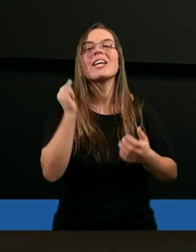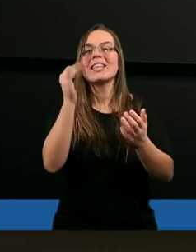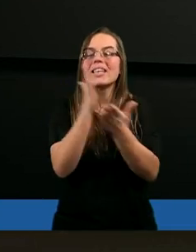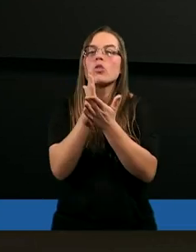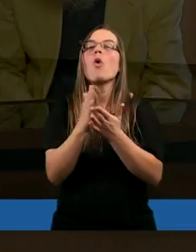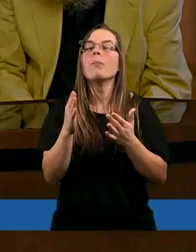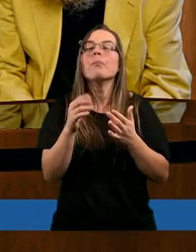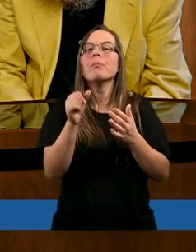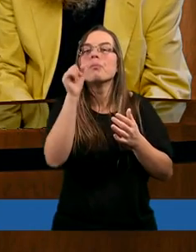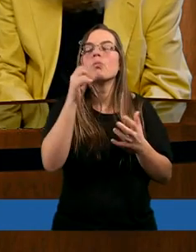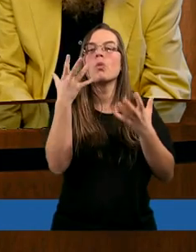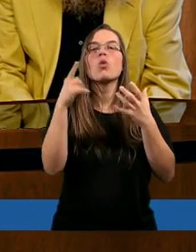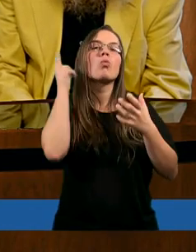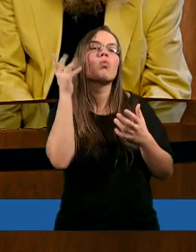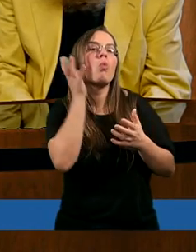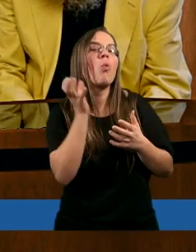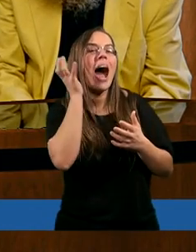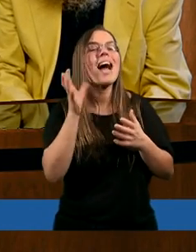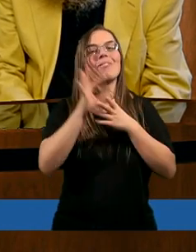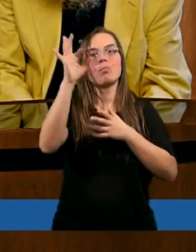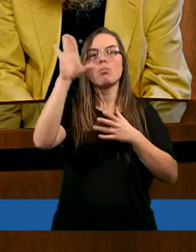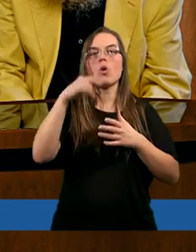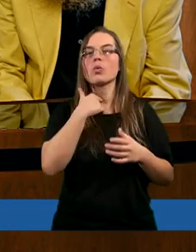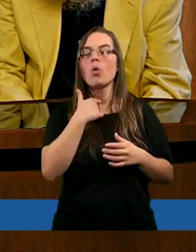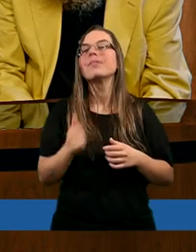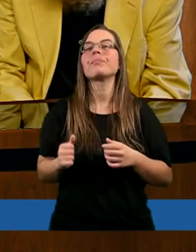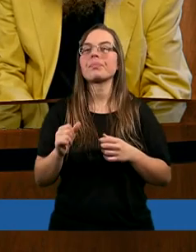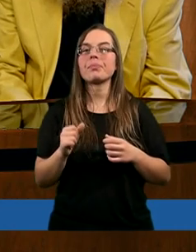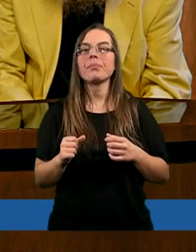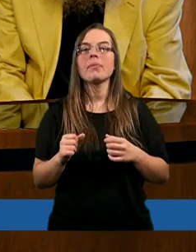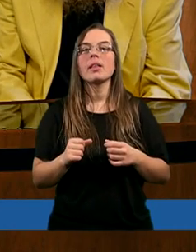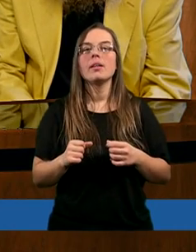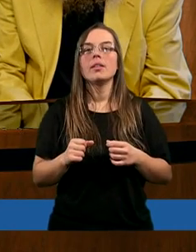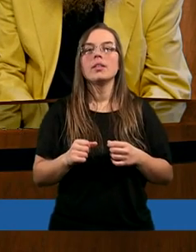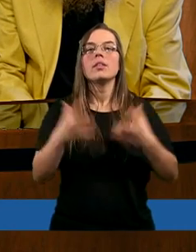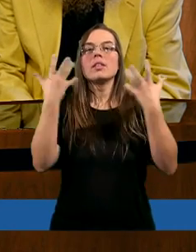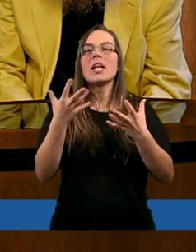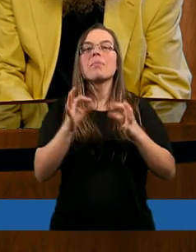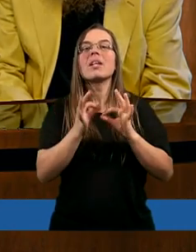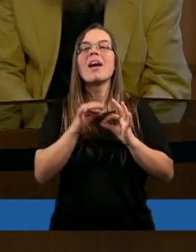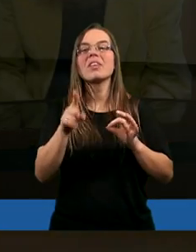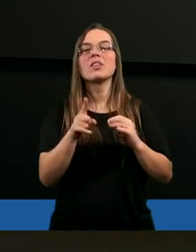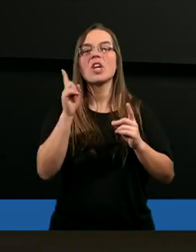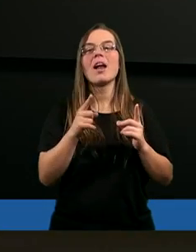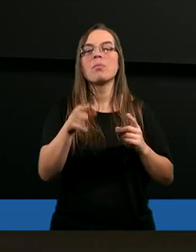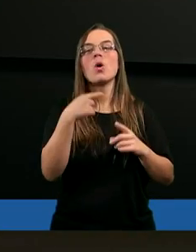tylko słuchać. Ale ja chciałbym jeszcze